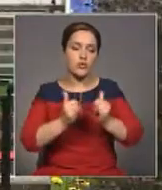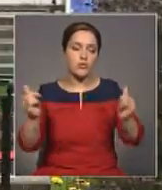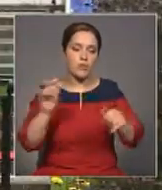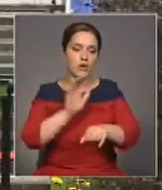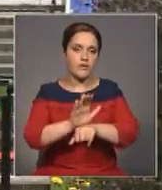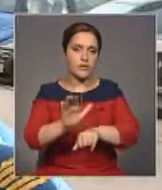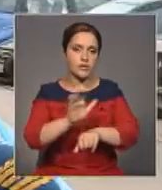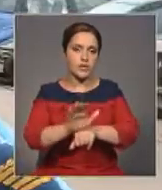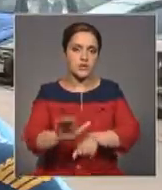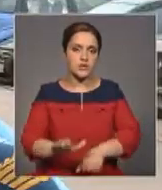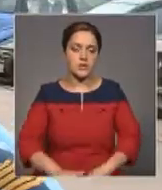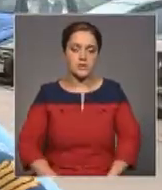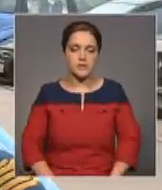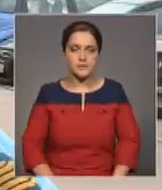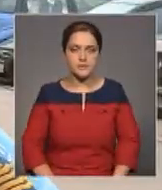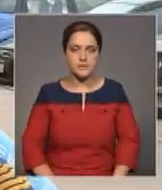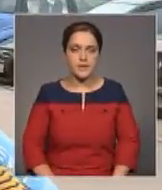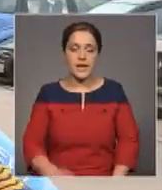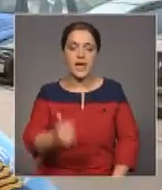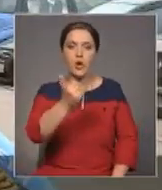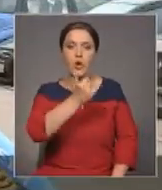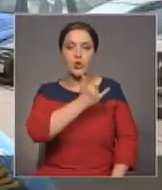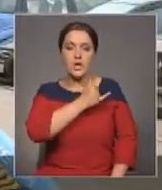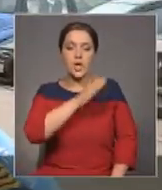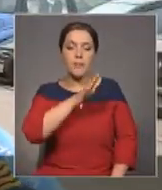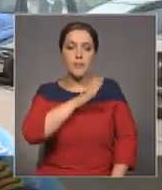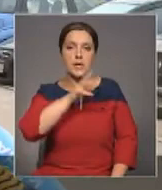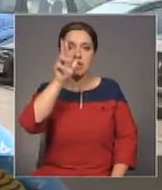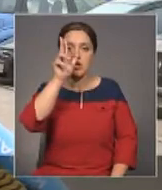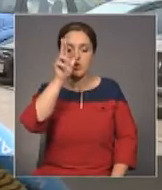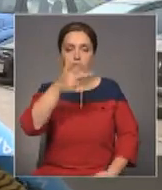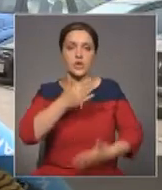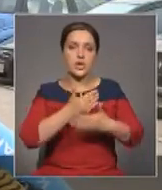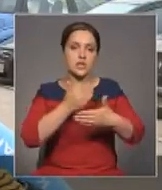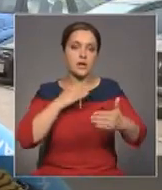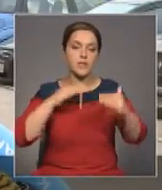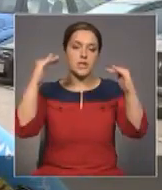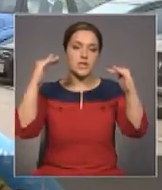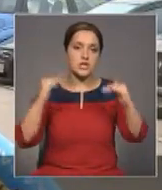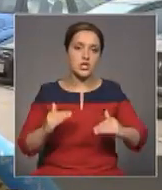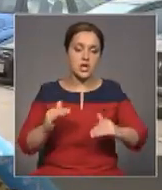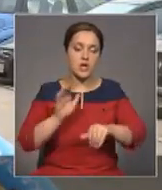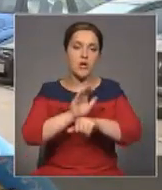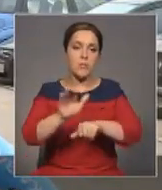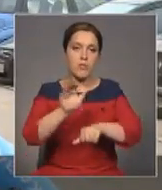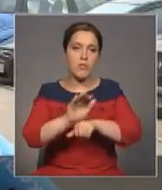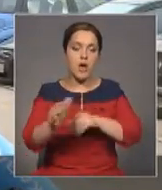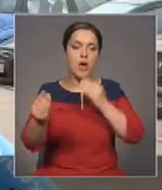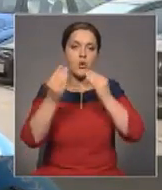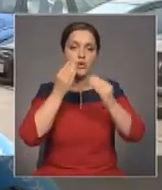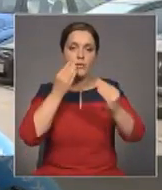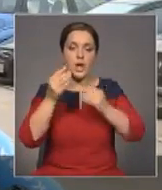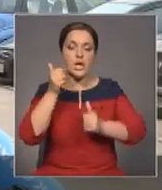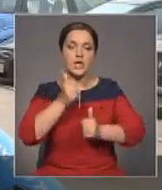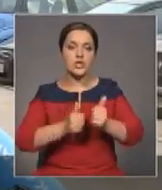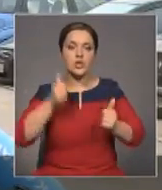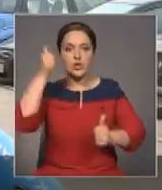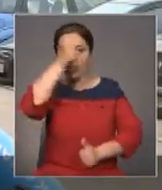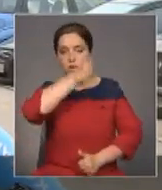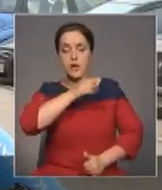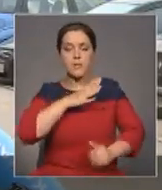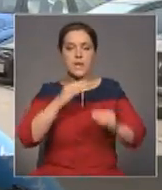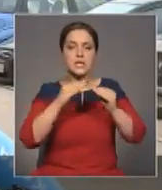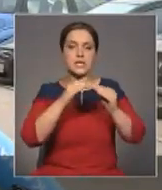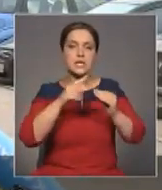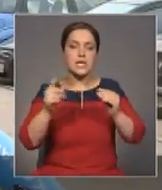Парадоксальная ситуация. У нас три года подряд было снижение производства пищевой продукции. Ежегодное падение до 10-15%